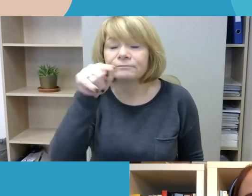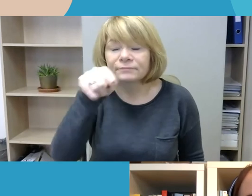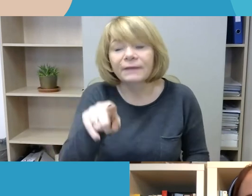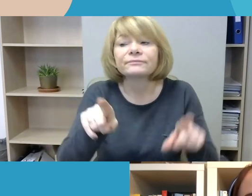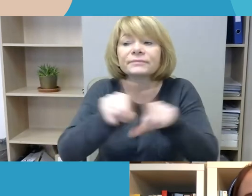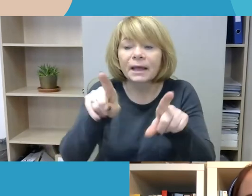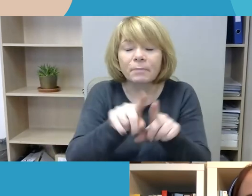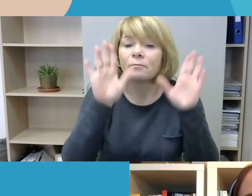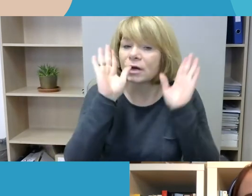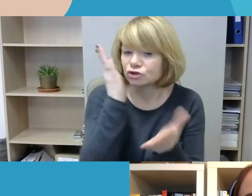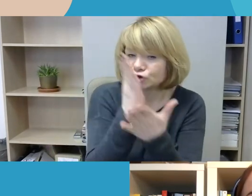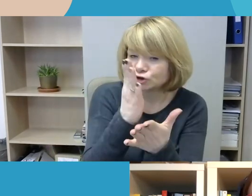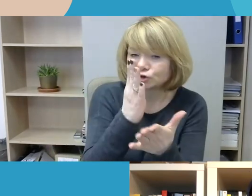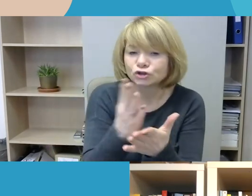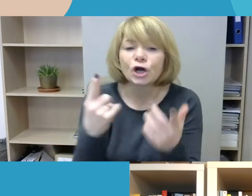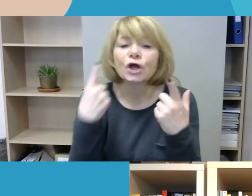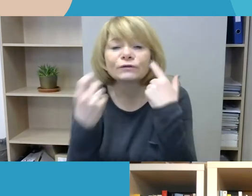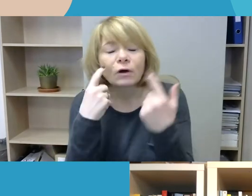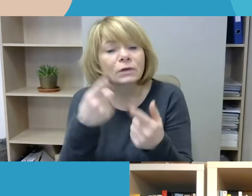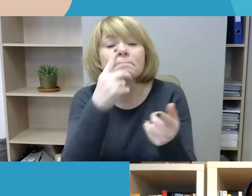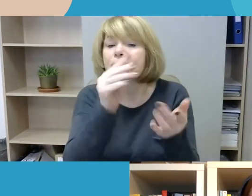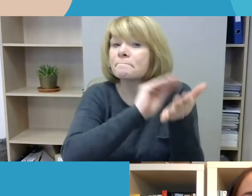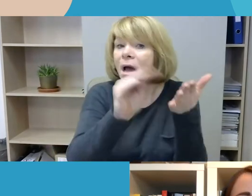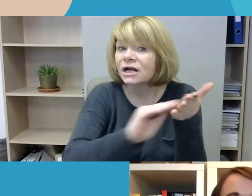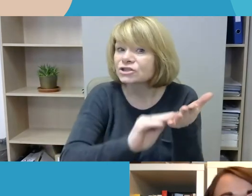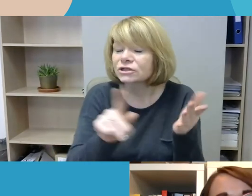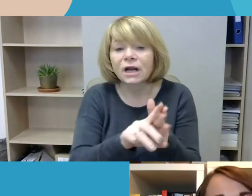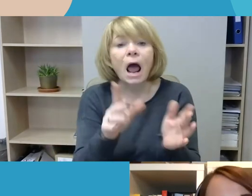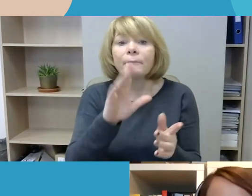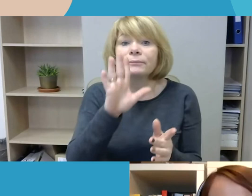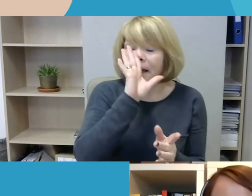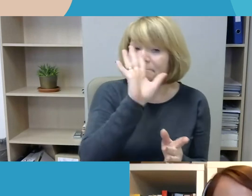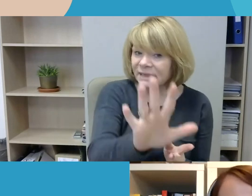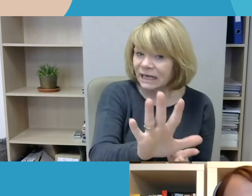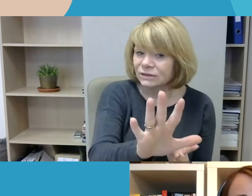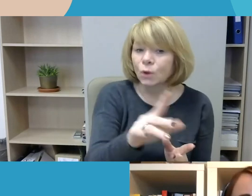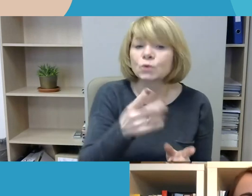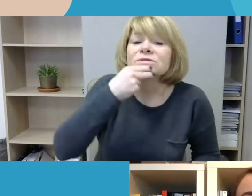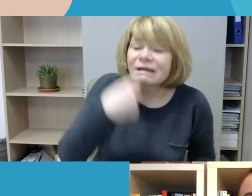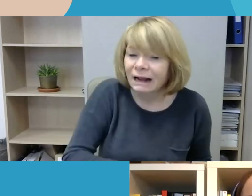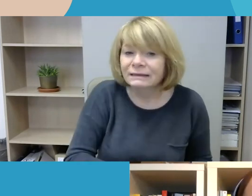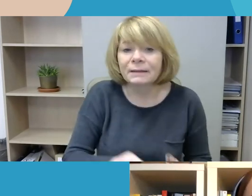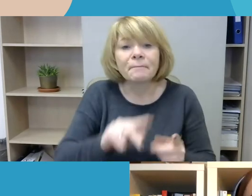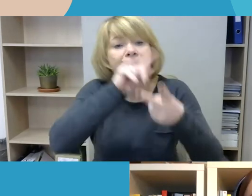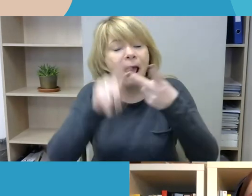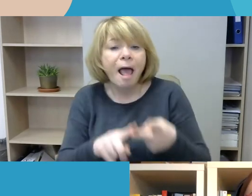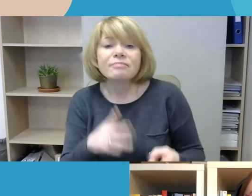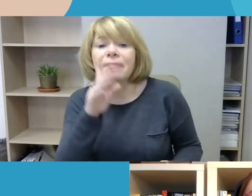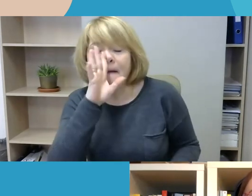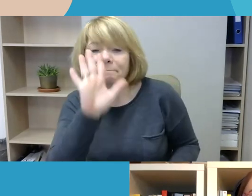informaciją prašytą, kas yra neapykantos nusikaltimai ir kas yra neapykantos kalba, kaip atskirti.